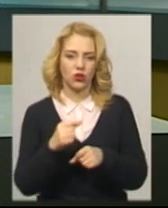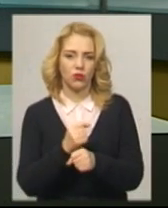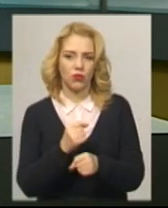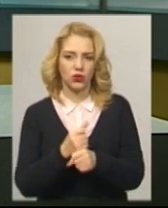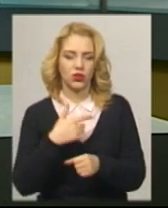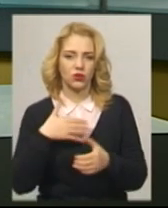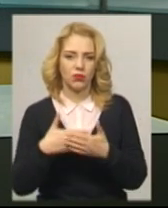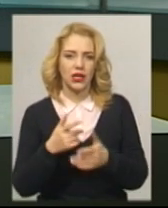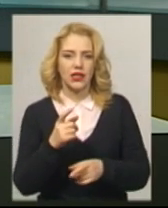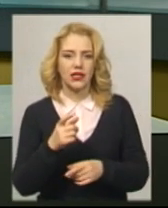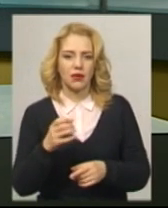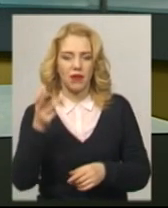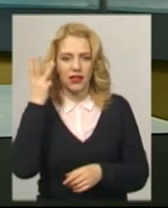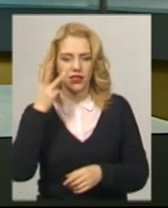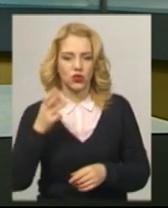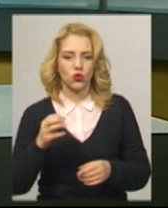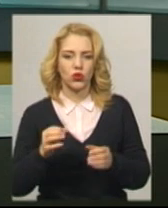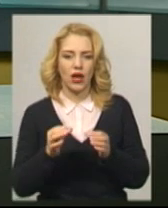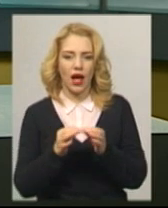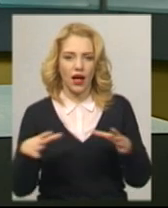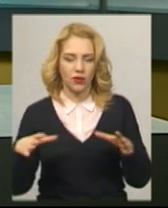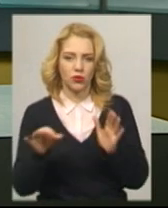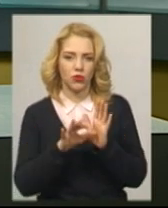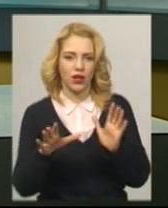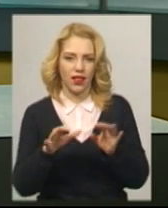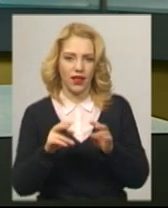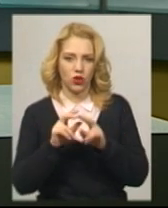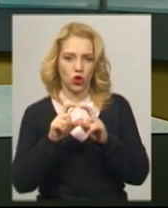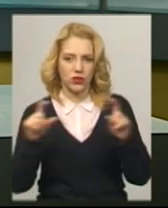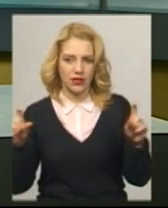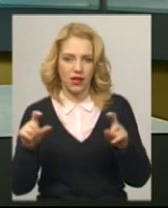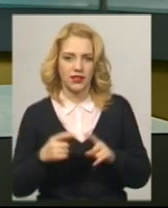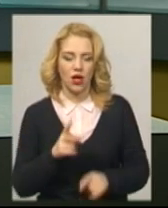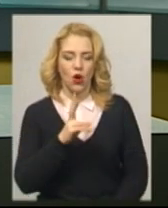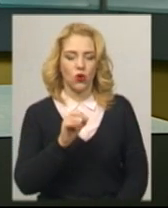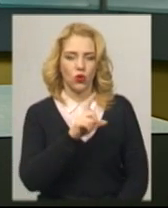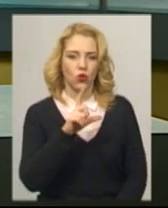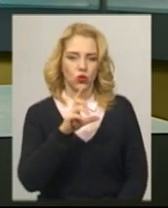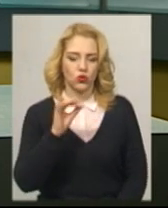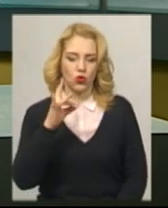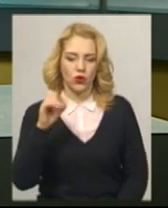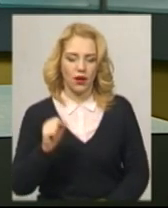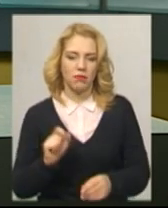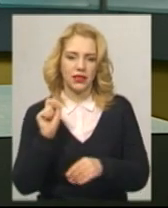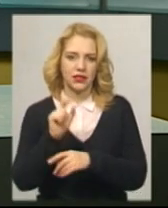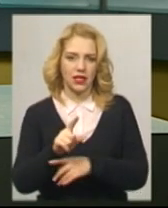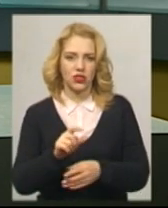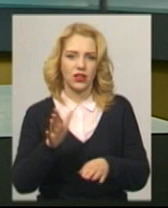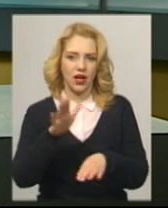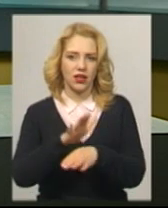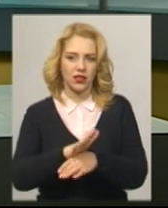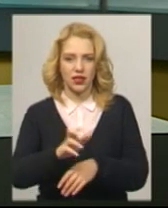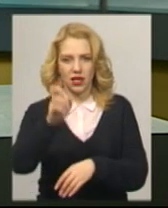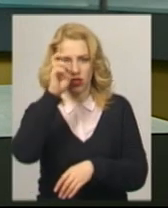ЗМІ Хмельницької атомної електростанції Тетяна Лисичук. За її словами, Андрій Козюра призначений на посаду наказом керівника державного